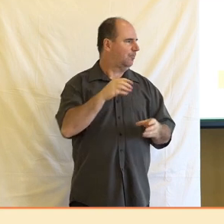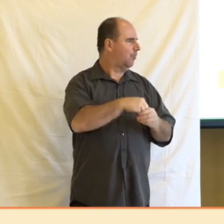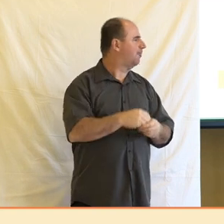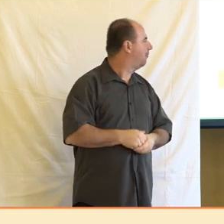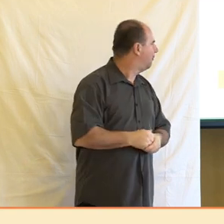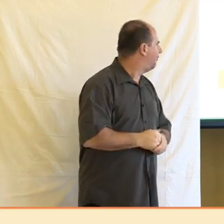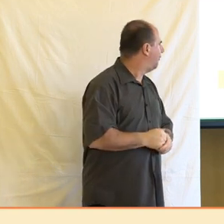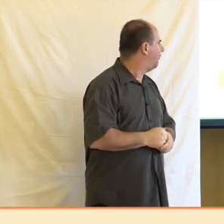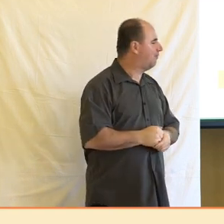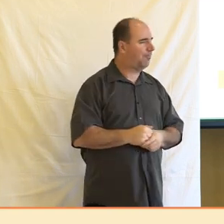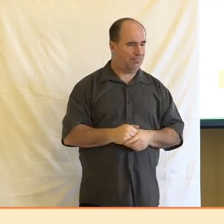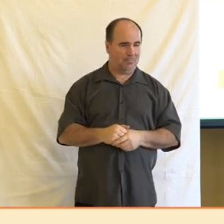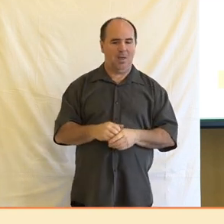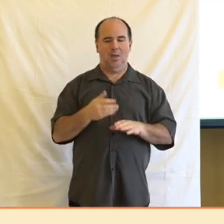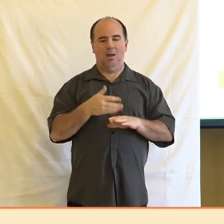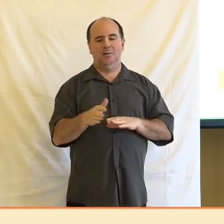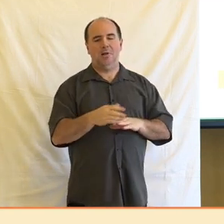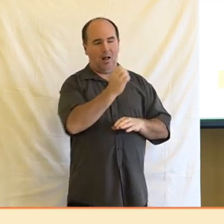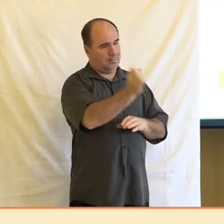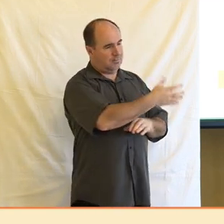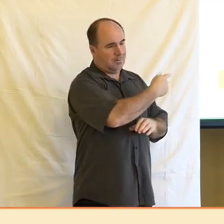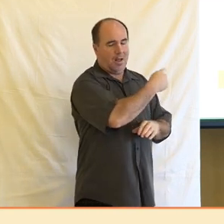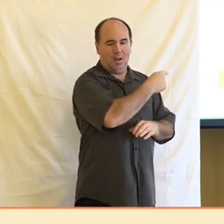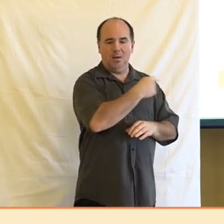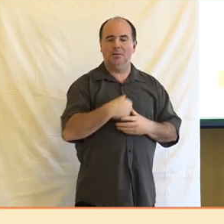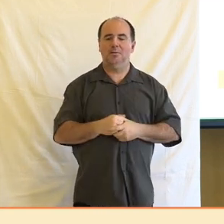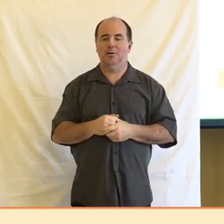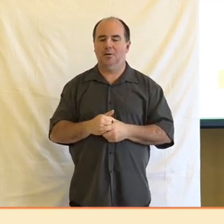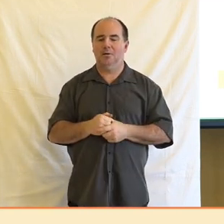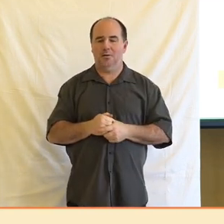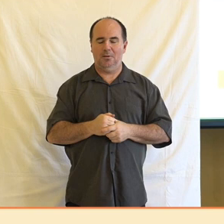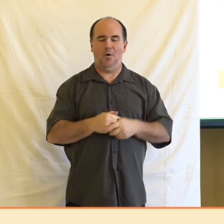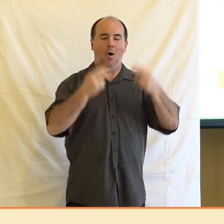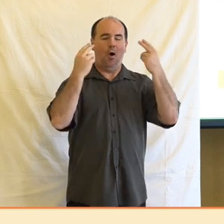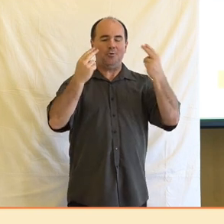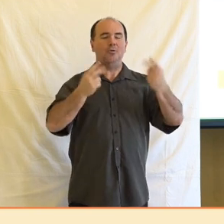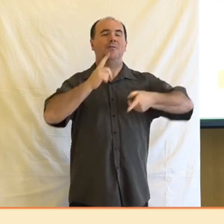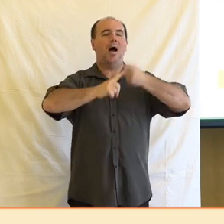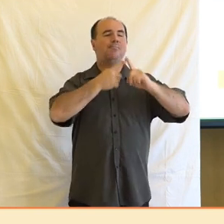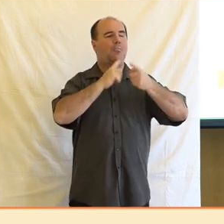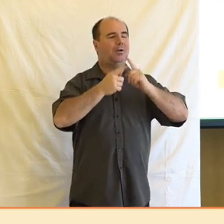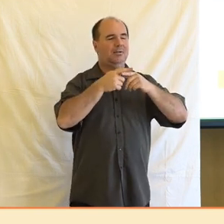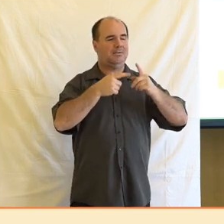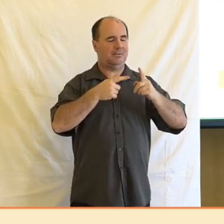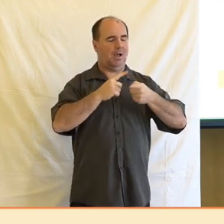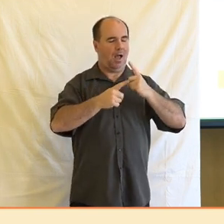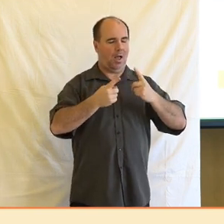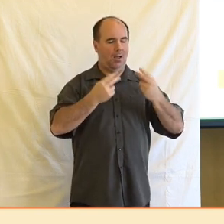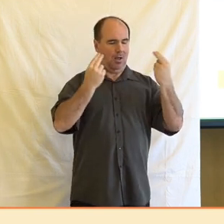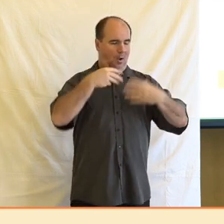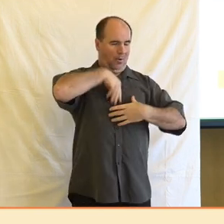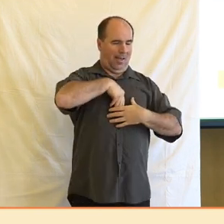Dále jsme se zaměřili na hodnotovou a politickou orientaci. novinářů.